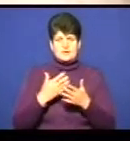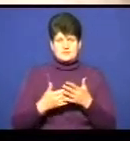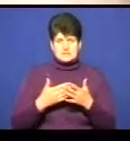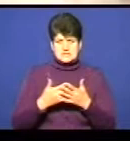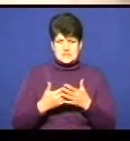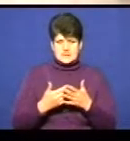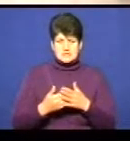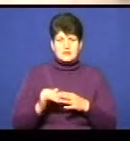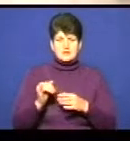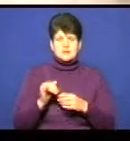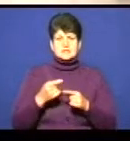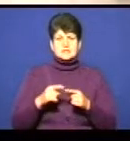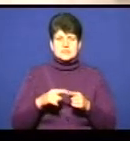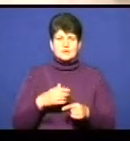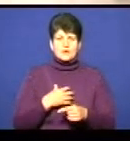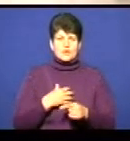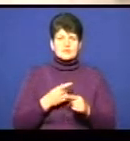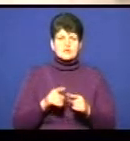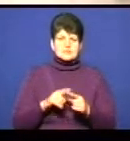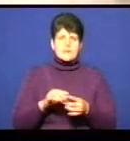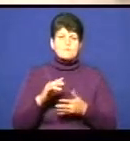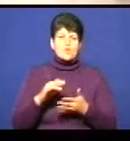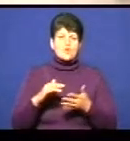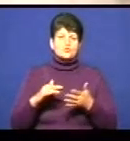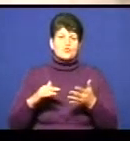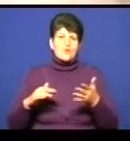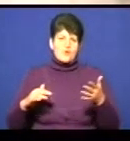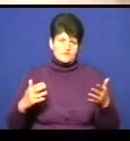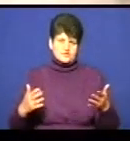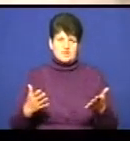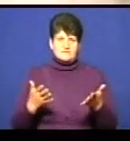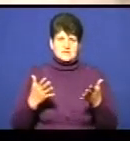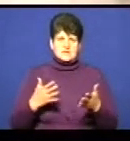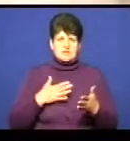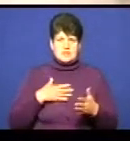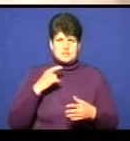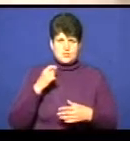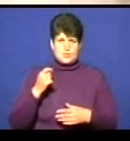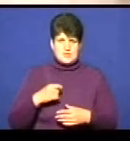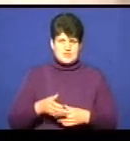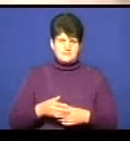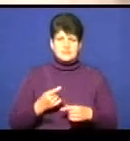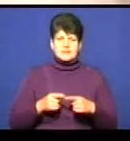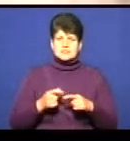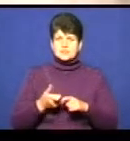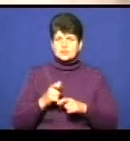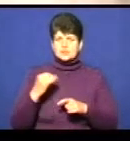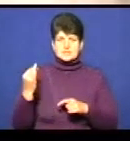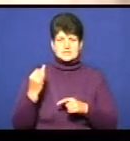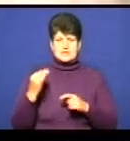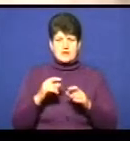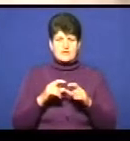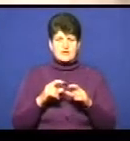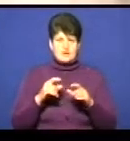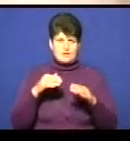ця нагорода – це просто продовження визнання в нас на Україні. Це дуже цікавий об'єкт,